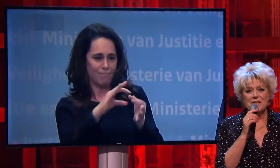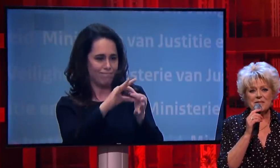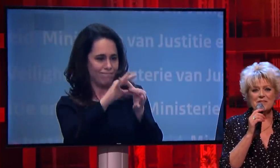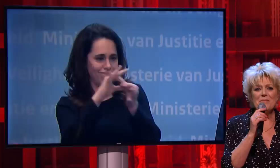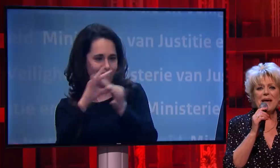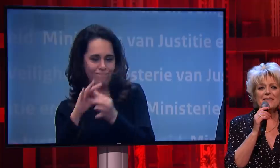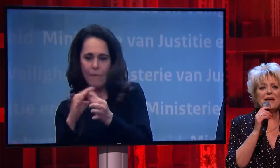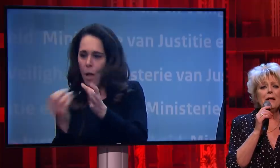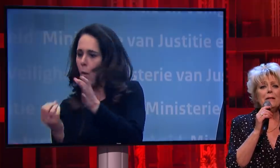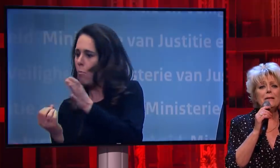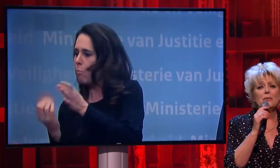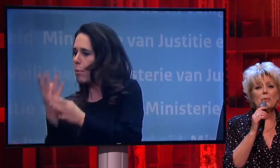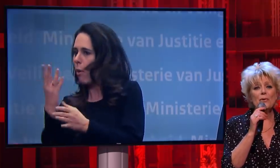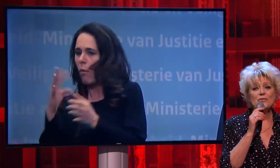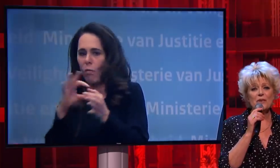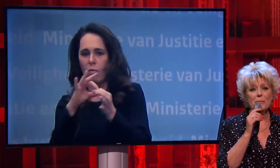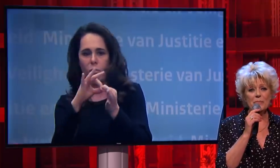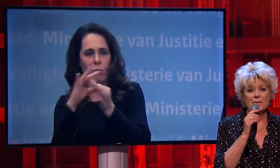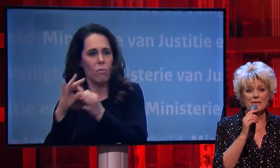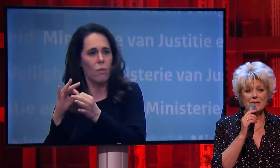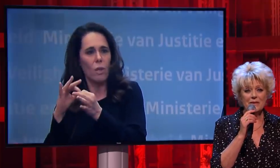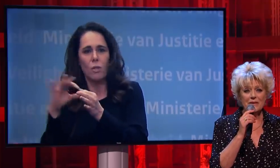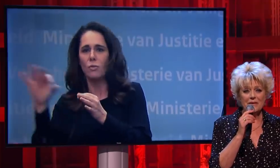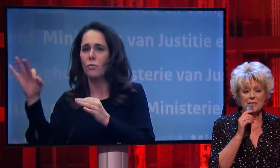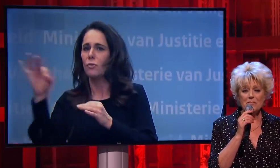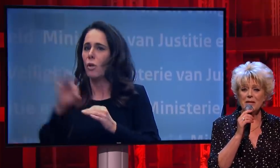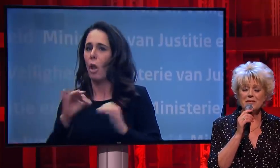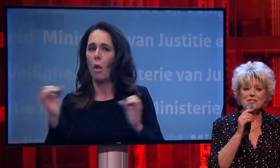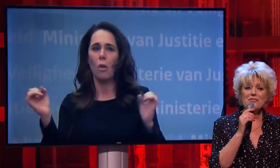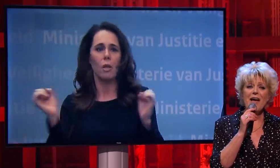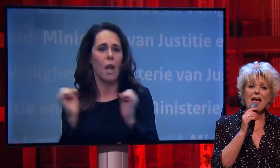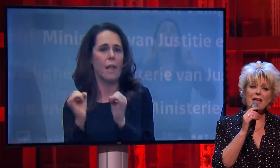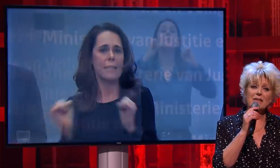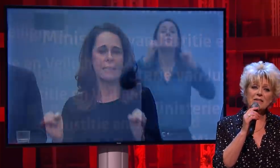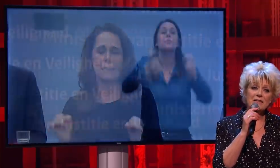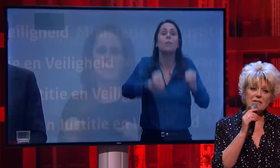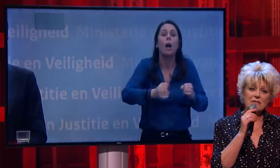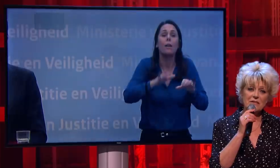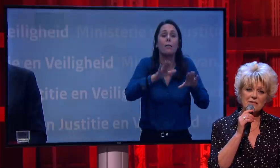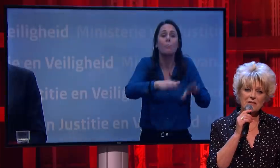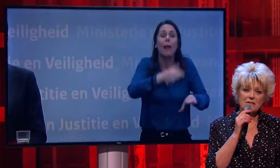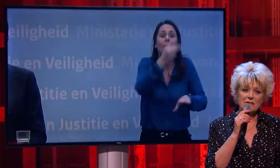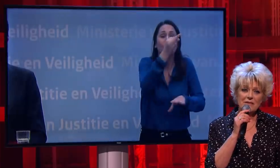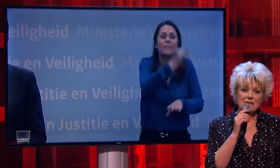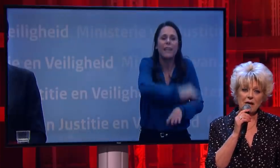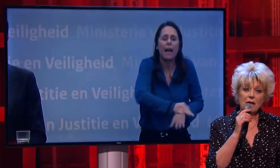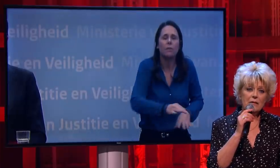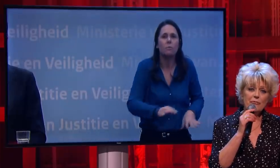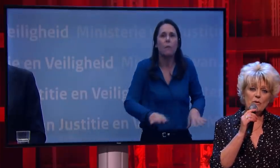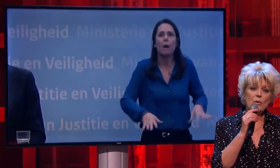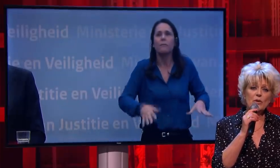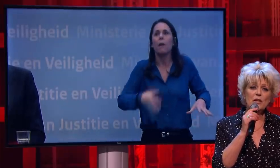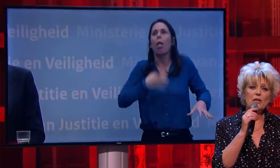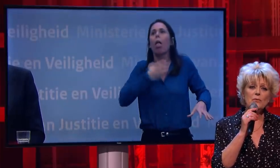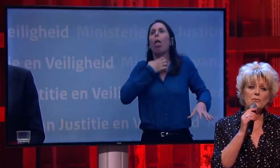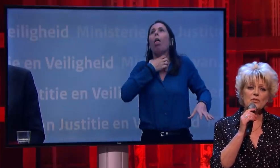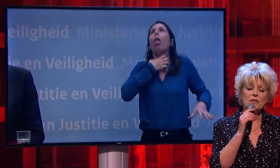Ze maakte elke boodschap minder zwaar. Al